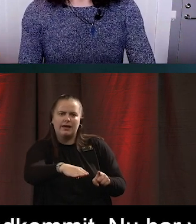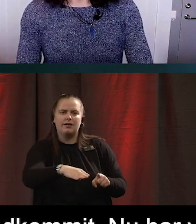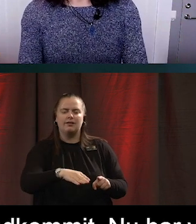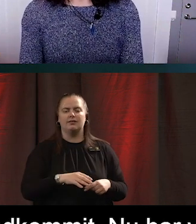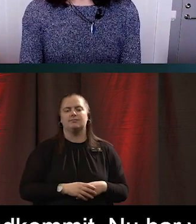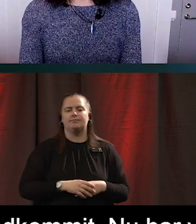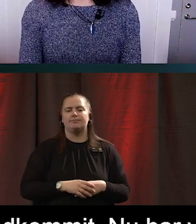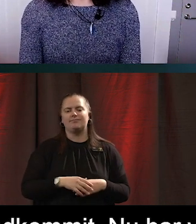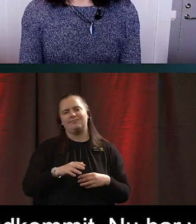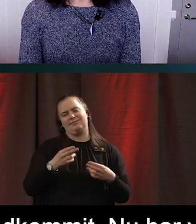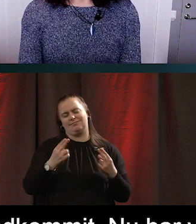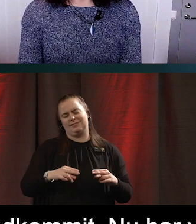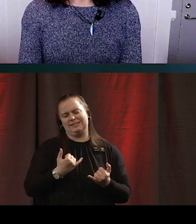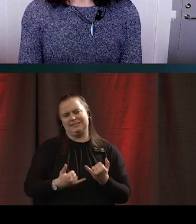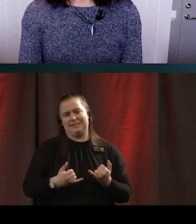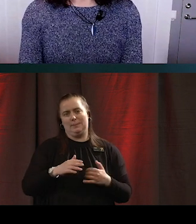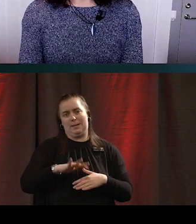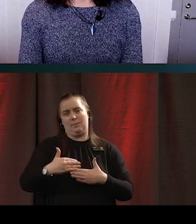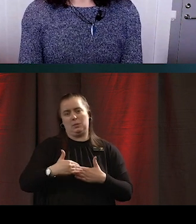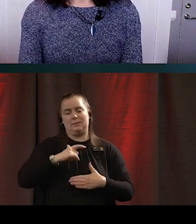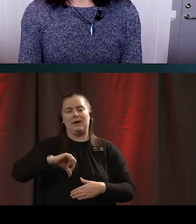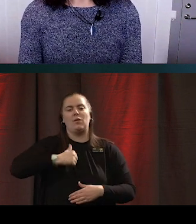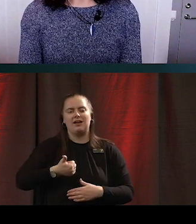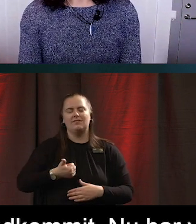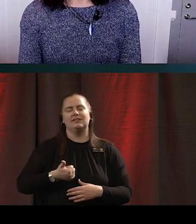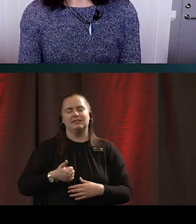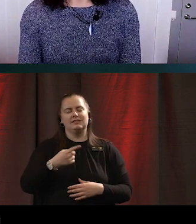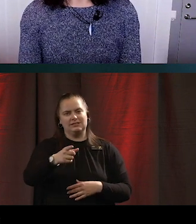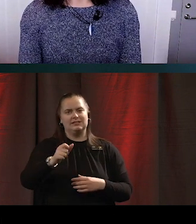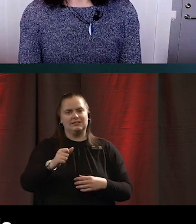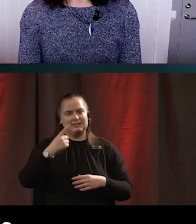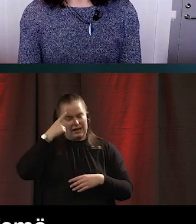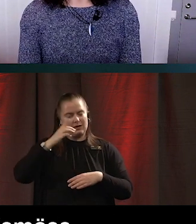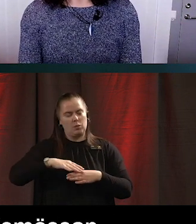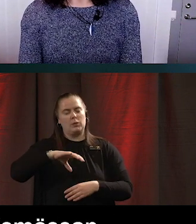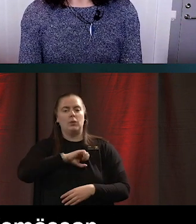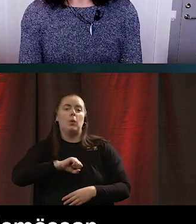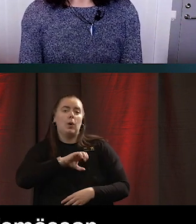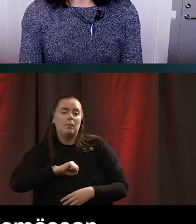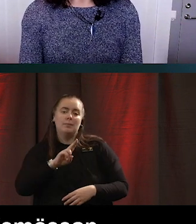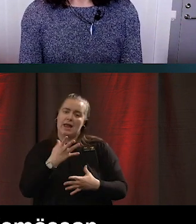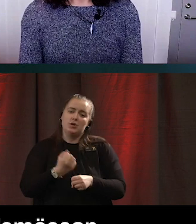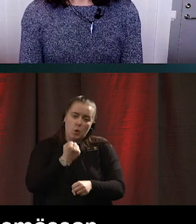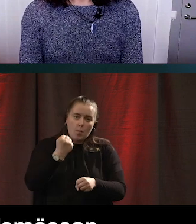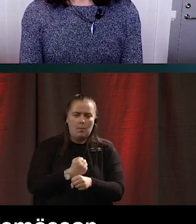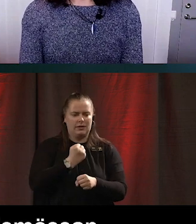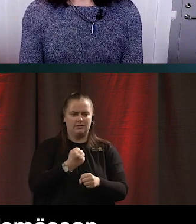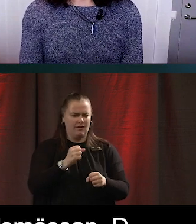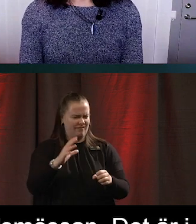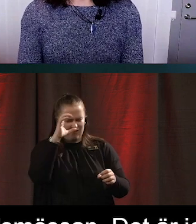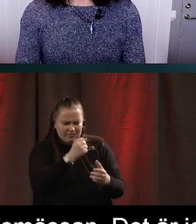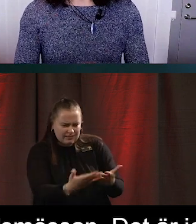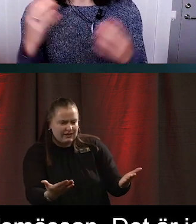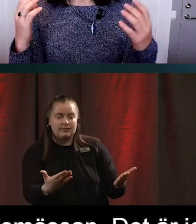en påminnelse till mig själv. Ta på tålamodsmössan. Det är väldigt jobbigt och mentalt belastande att inte fatta eller uppfatta. Och